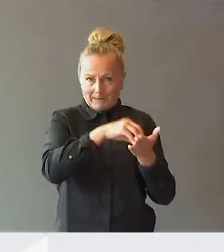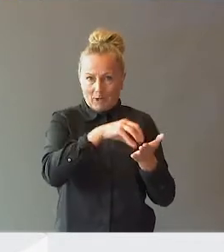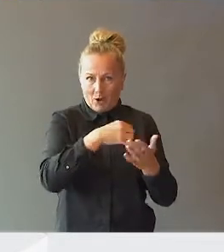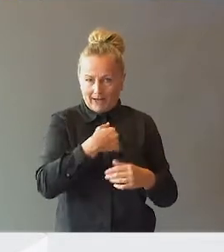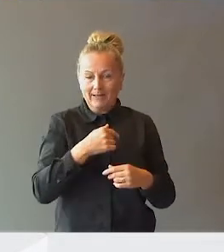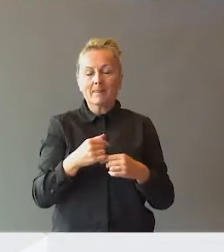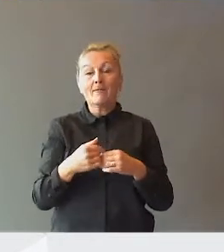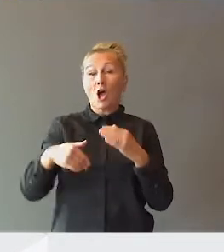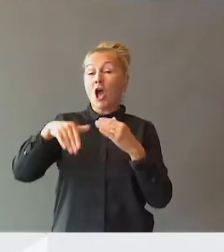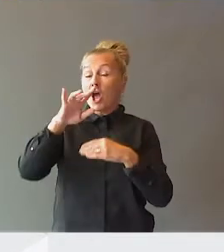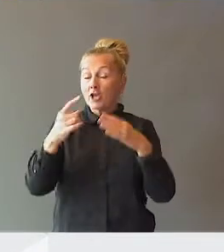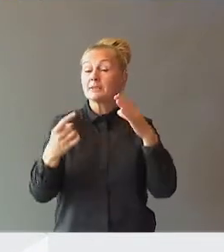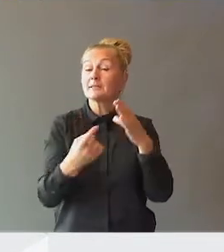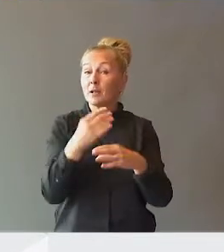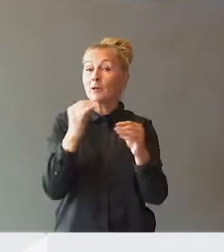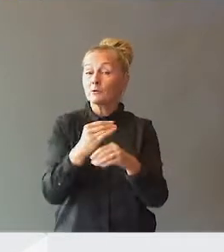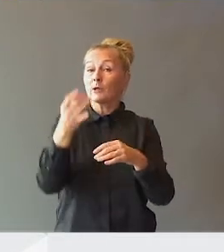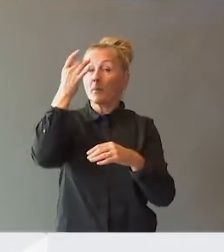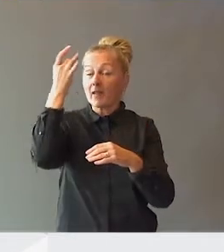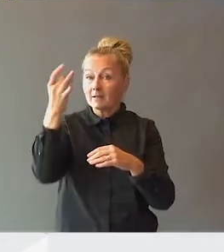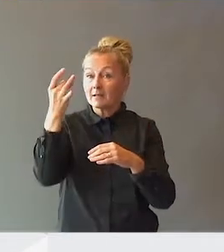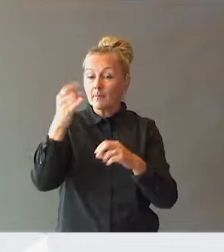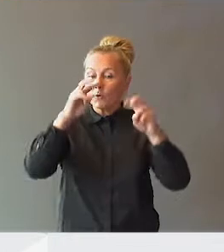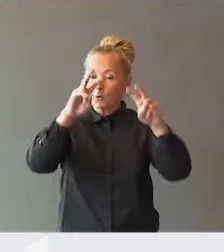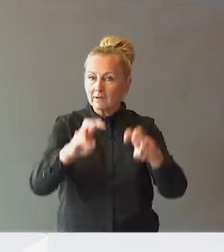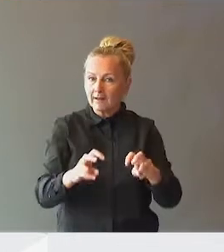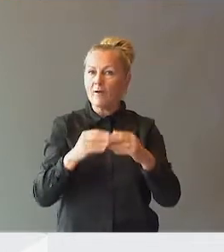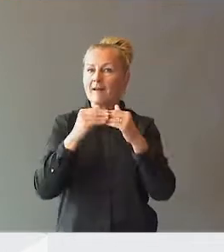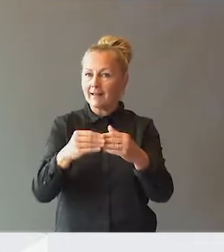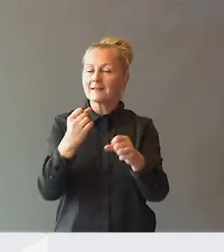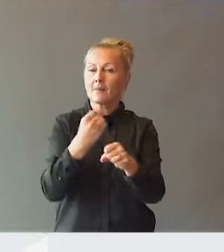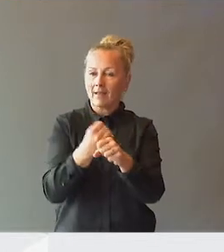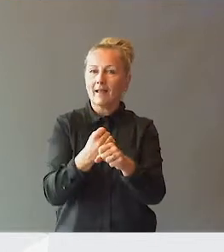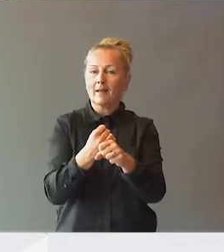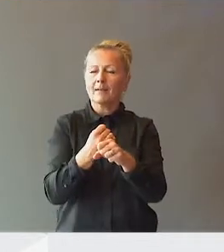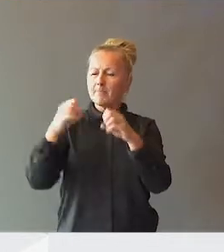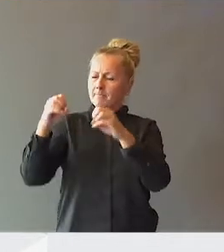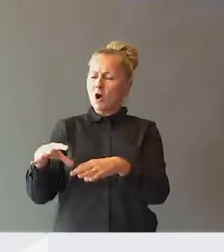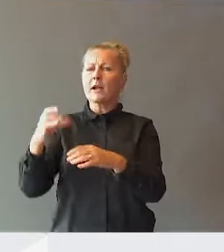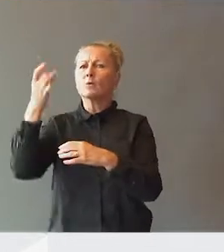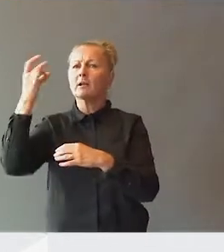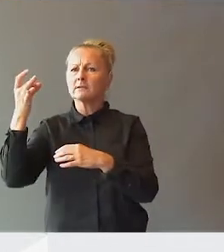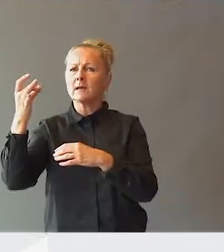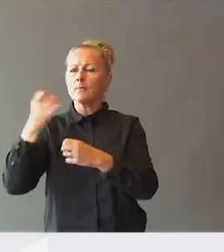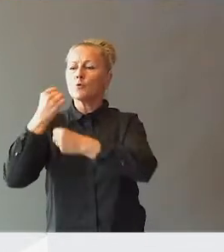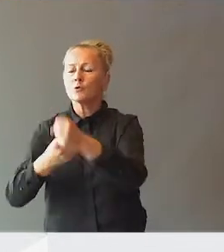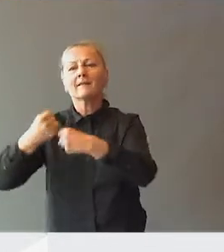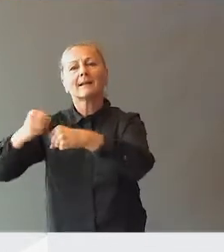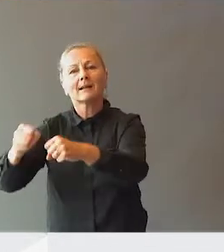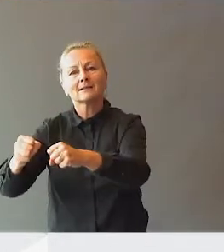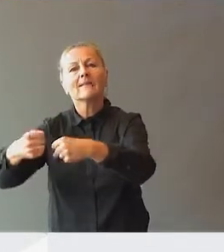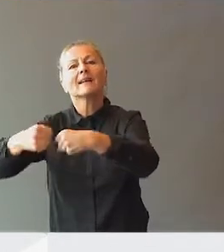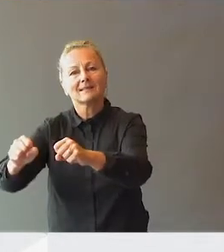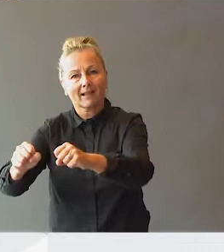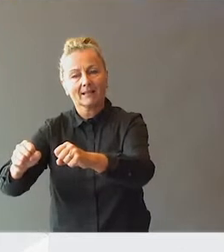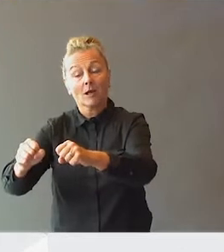Vi har høy spesialpedagogisk kompetanse på utrednings- og veiledningsarbeidet, men vi mangler kompetanse på utøvd tiltakene som